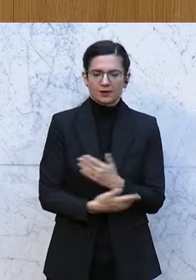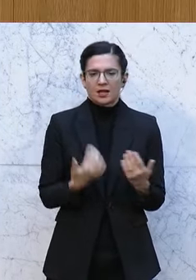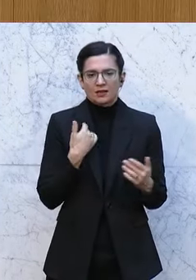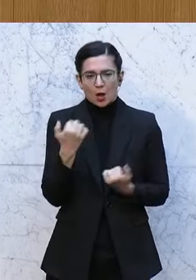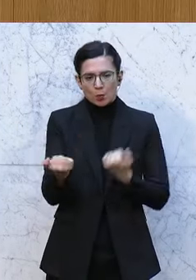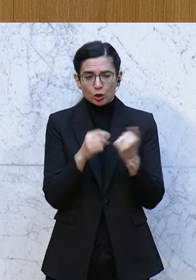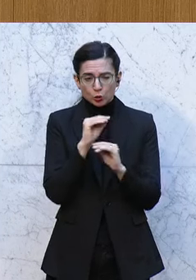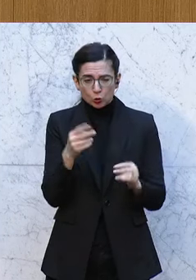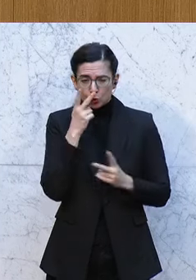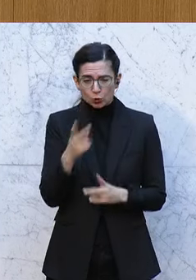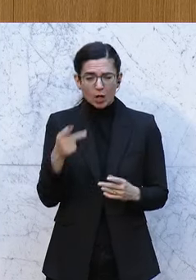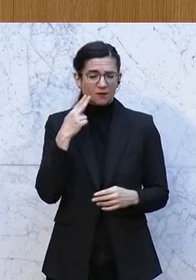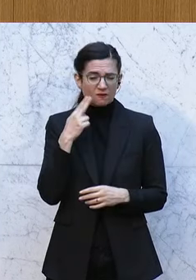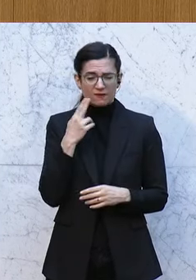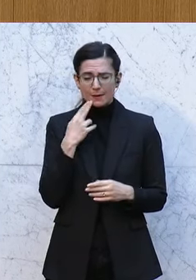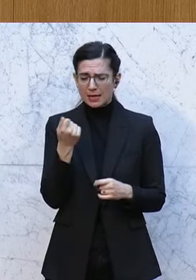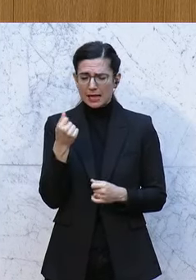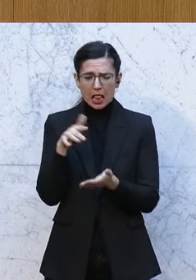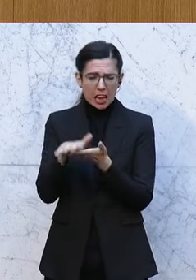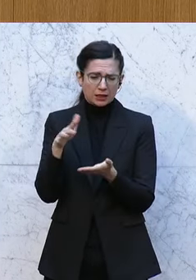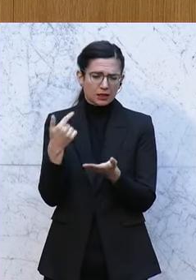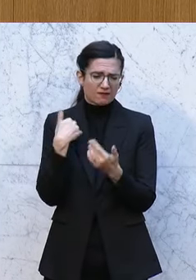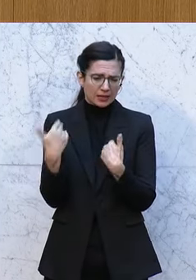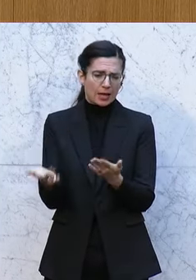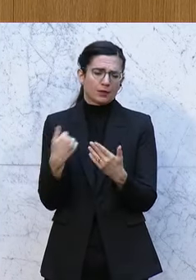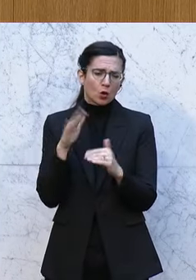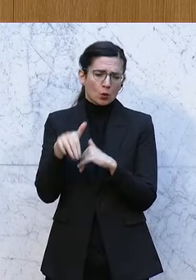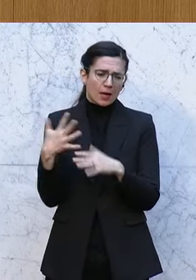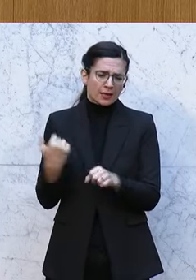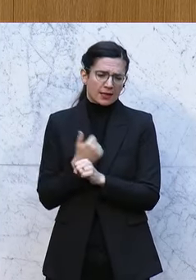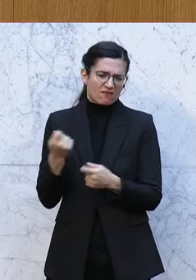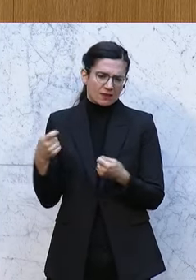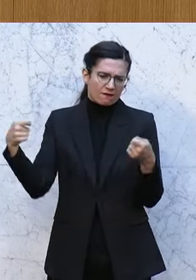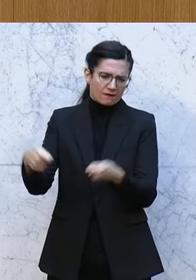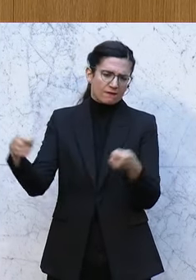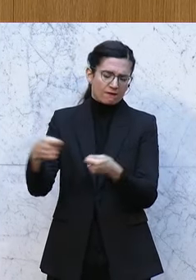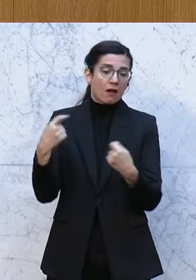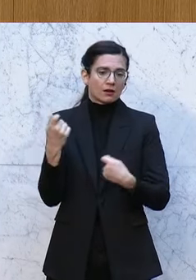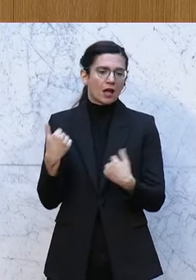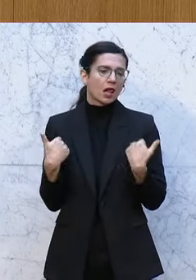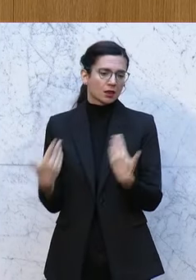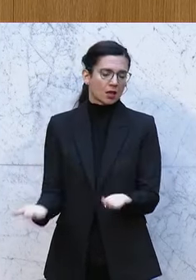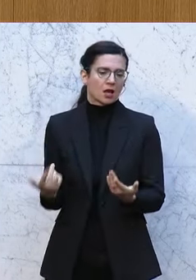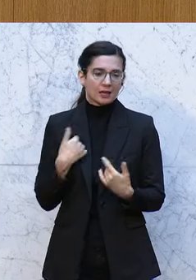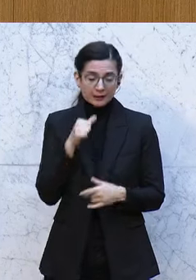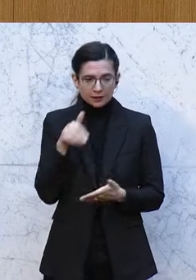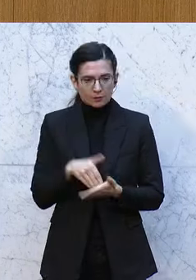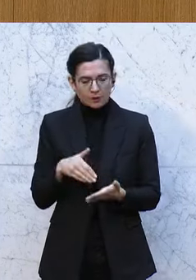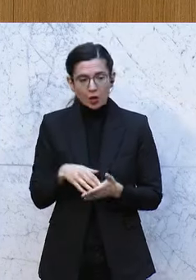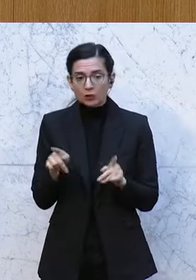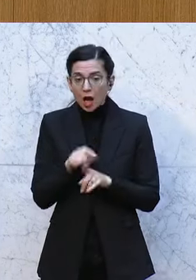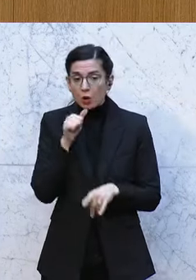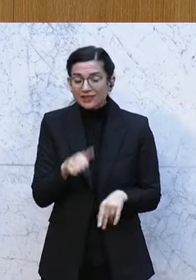die nur schaut, dass sie Konzernen übergewinne finanziert und Geld hinterherwirft, dass sie nicht brauchen und dass ihnen auch nicht